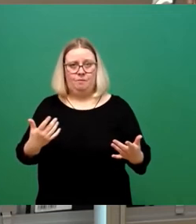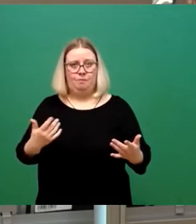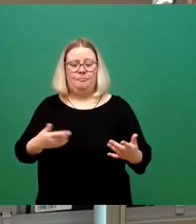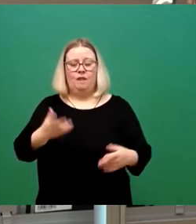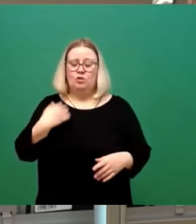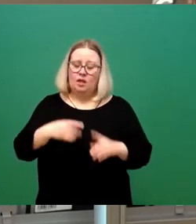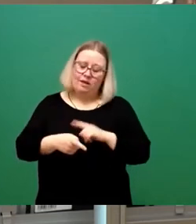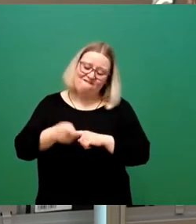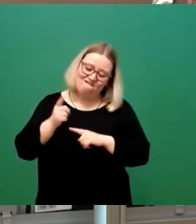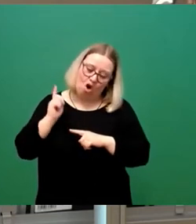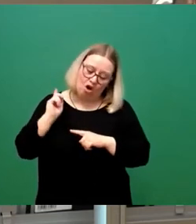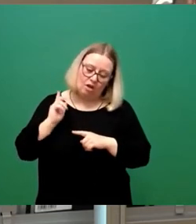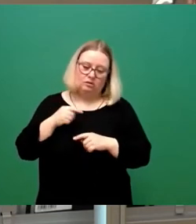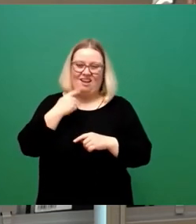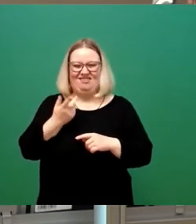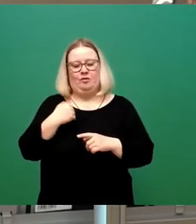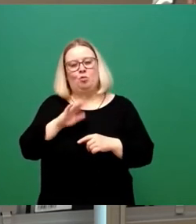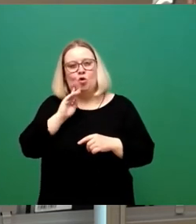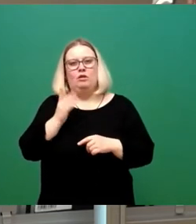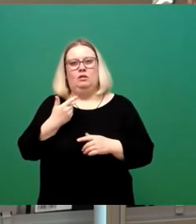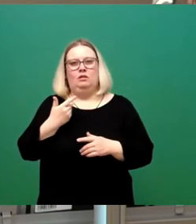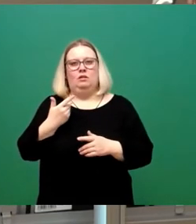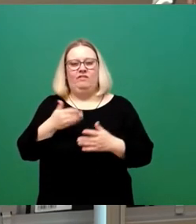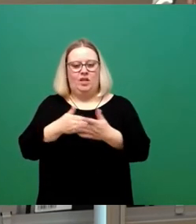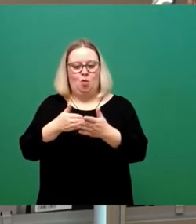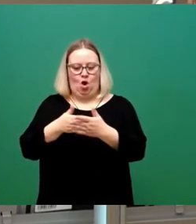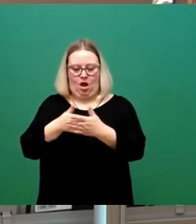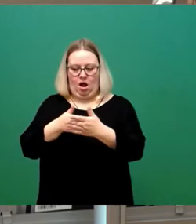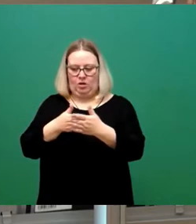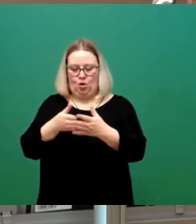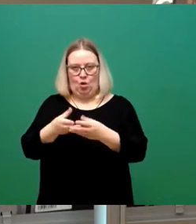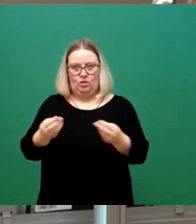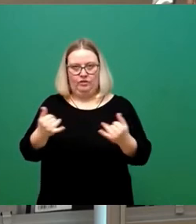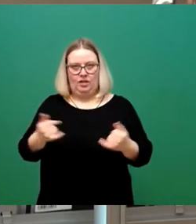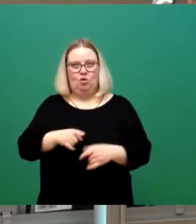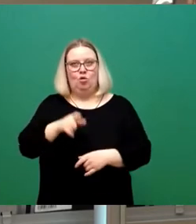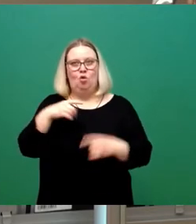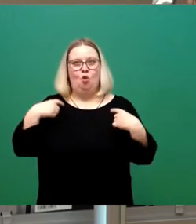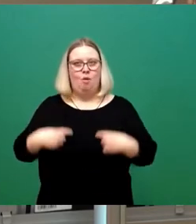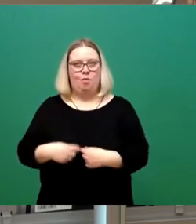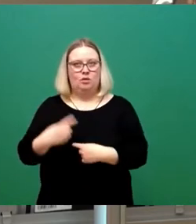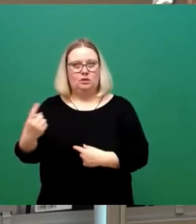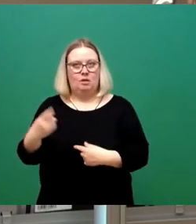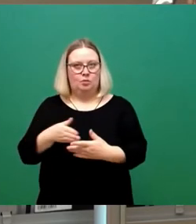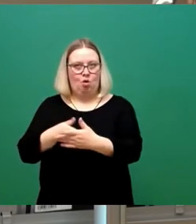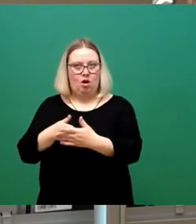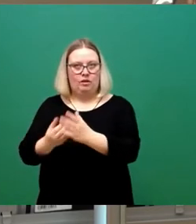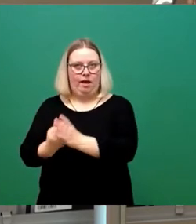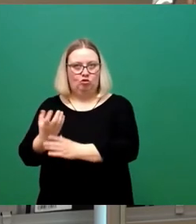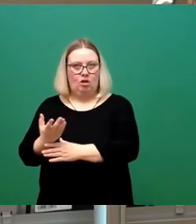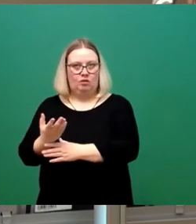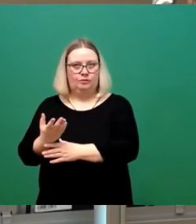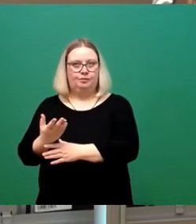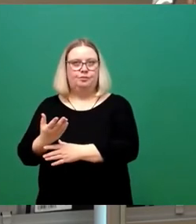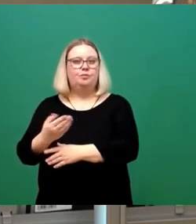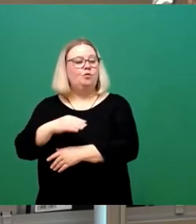darum, in dieser Stadt eine Blockade zu lösen, eine Blockade, die durch den Oberbürgermeister hergestellt wird. Und Kollege Schmelich, ich teile